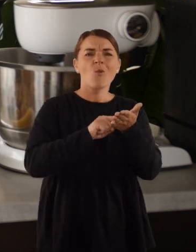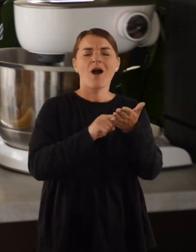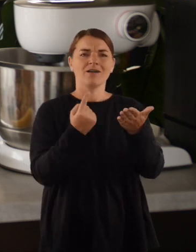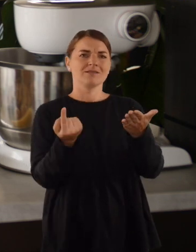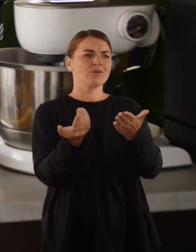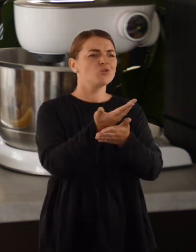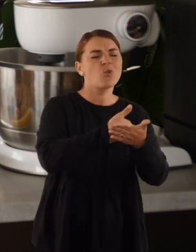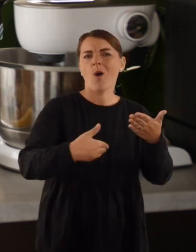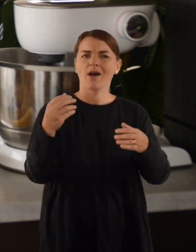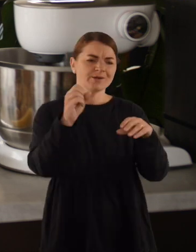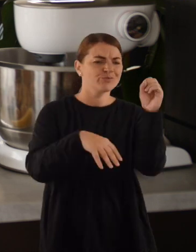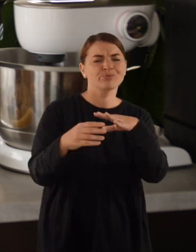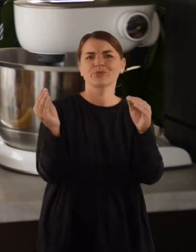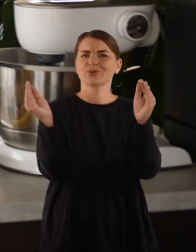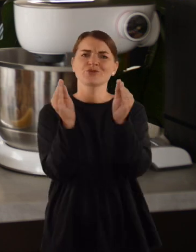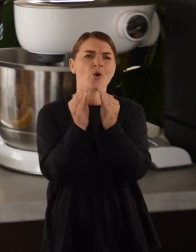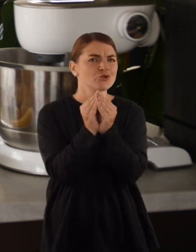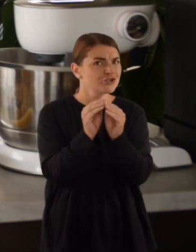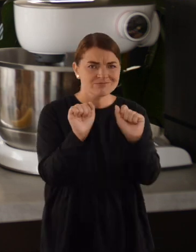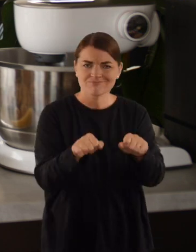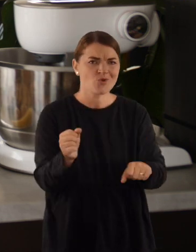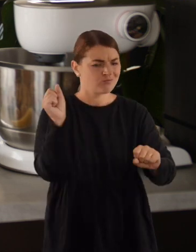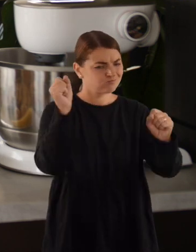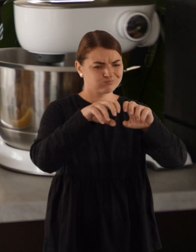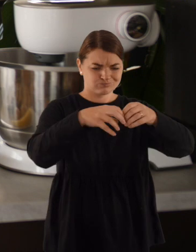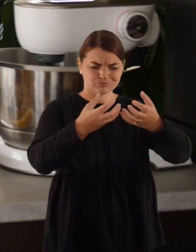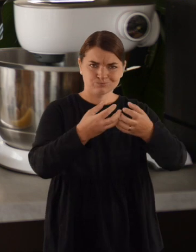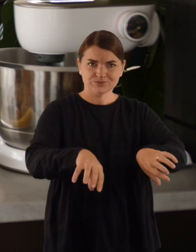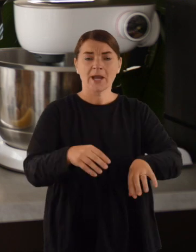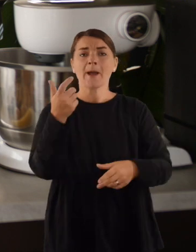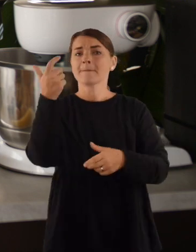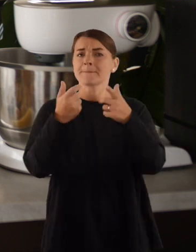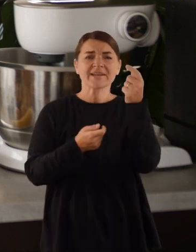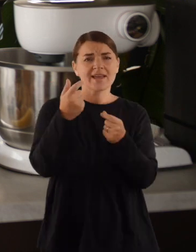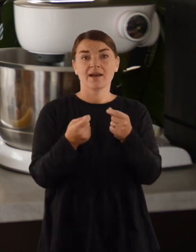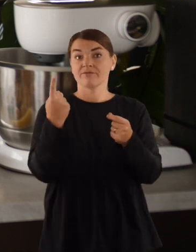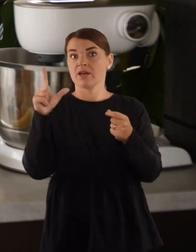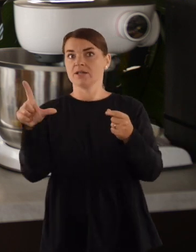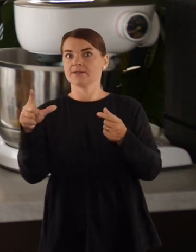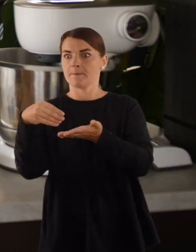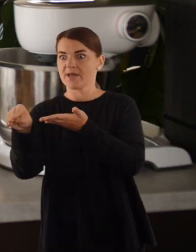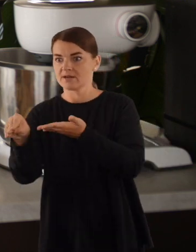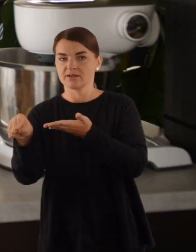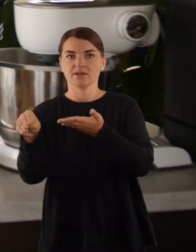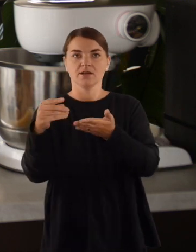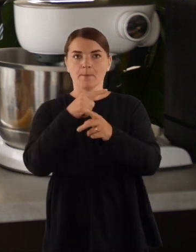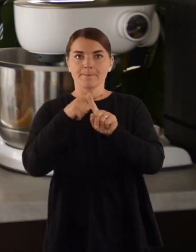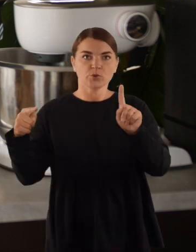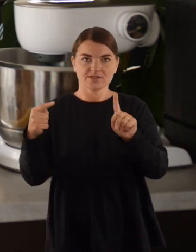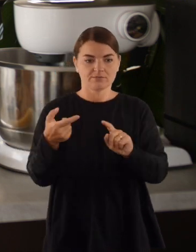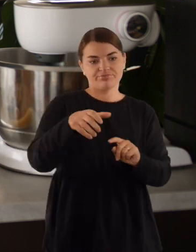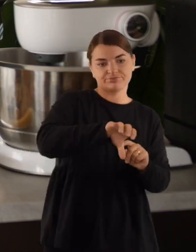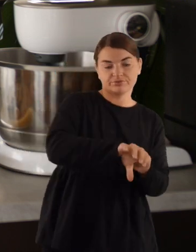likučius, vieną kitą kiaušinį, jeigu toks yra lygęs. Ir galų galiai irgi su pienu visai, tam būna litra nusiperkė, o būna, kad tik pusė yra